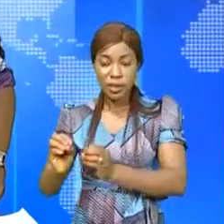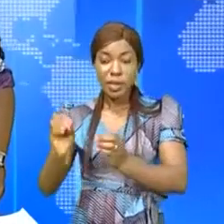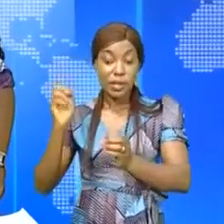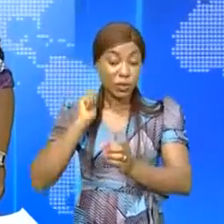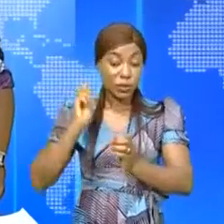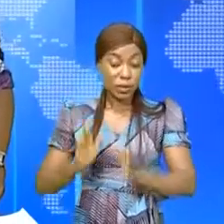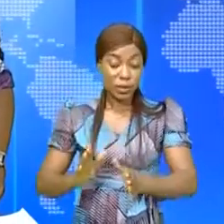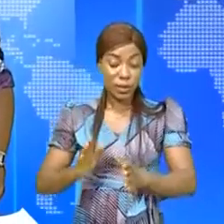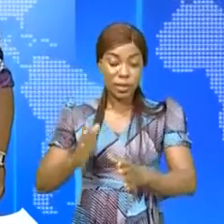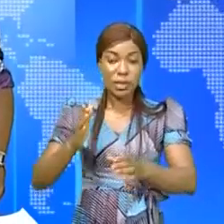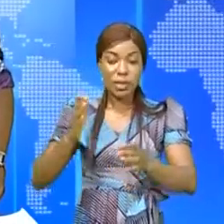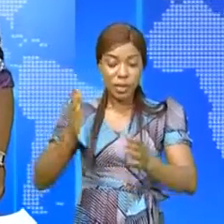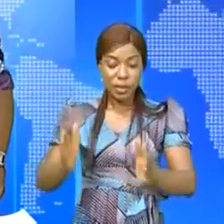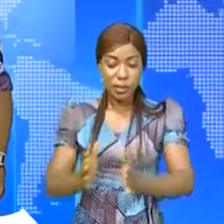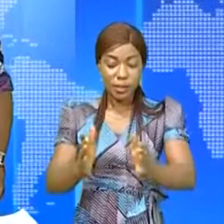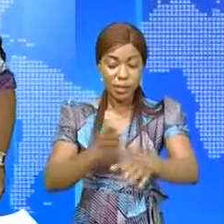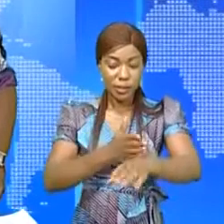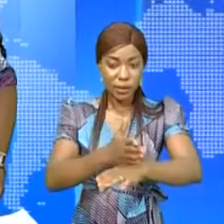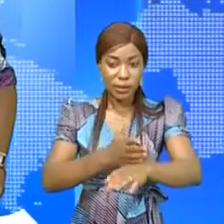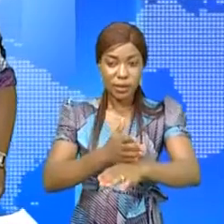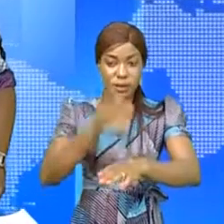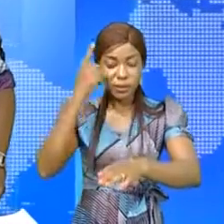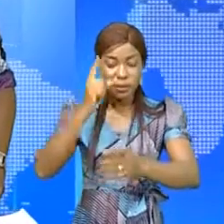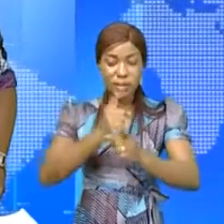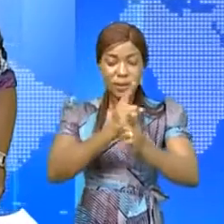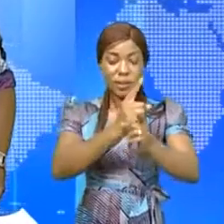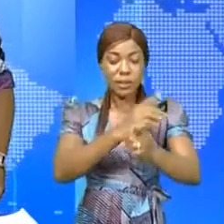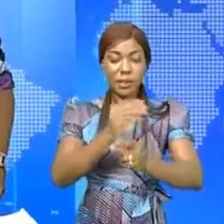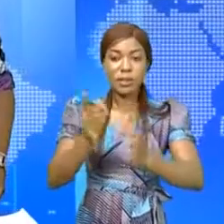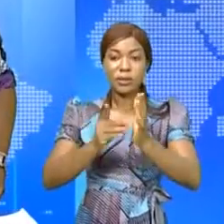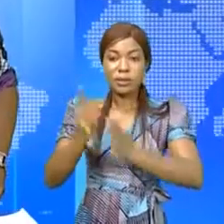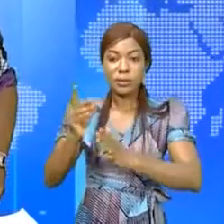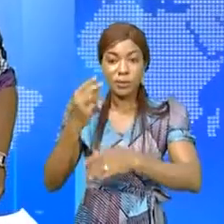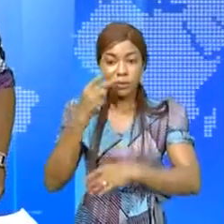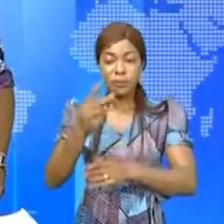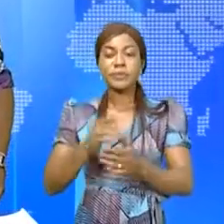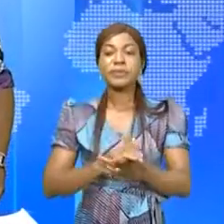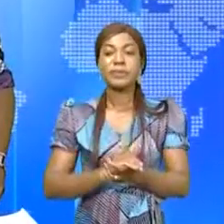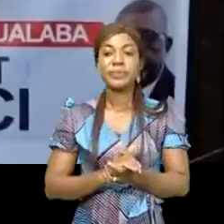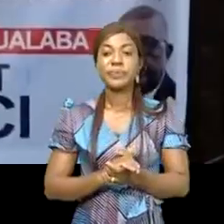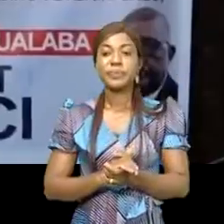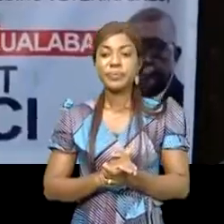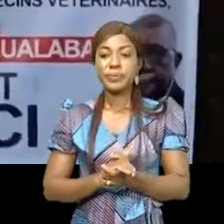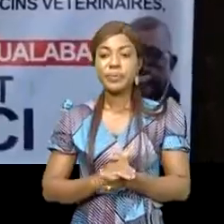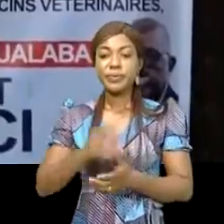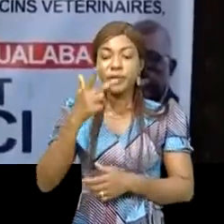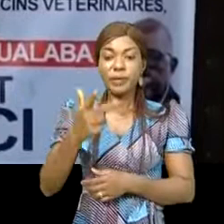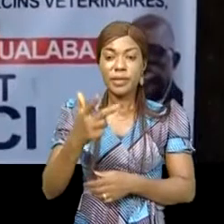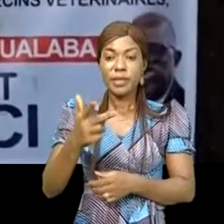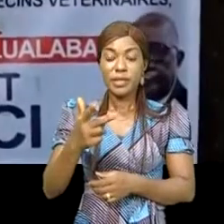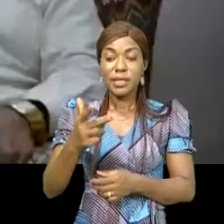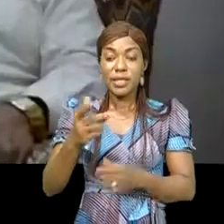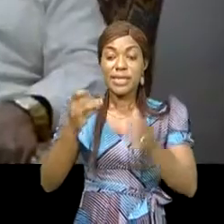notables et la jeunesse du Lua-Laba pour la sécurité et le développement redépendant. Le mercredi 7 juin